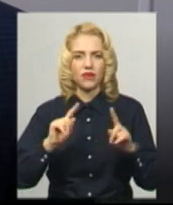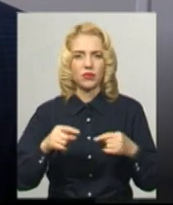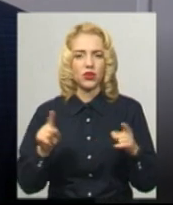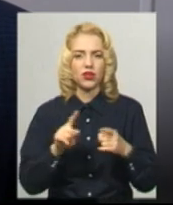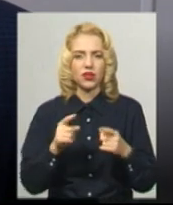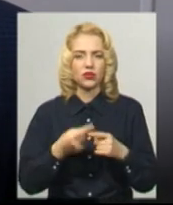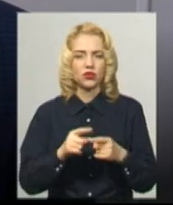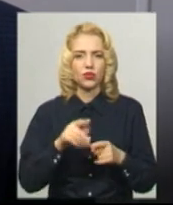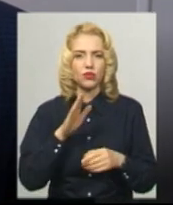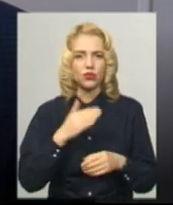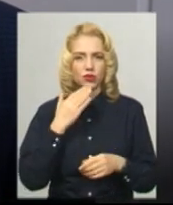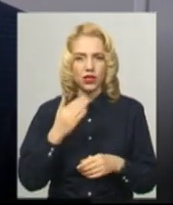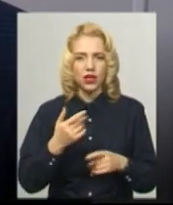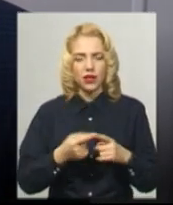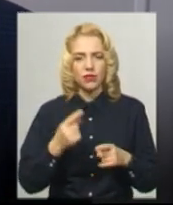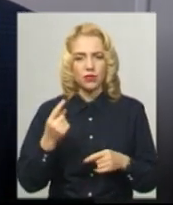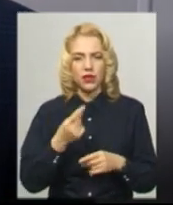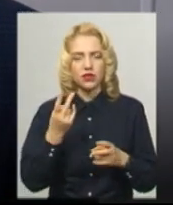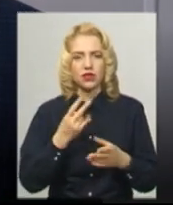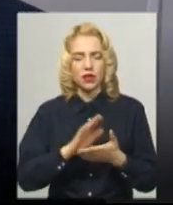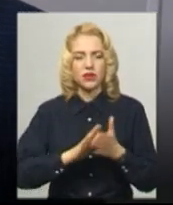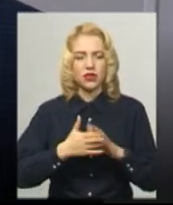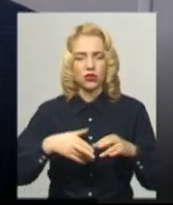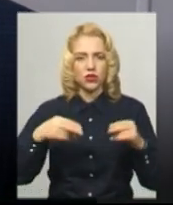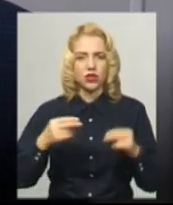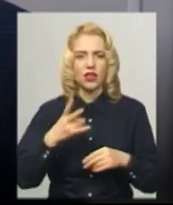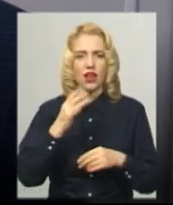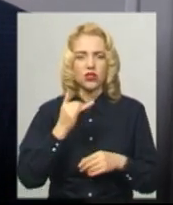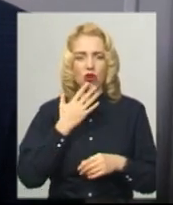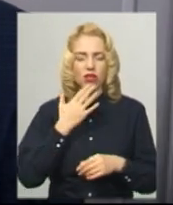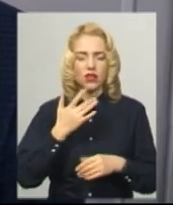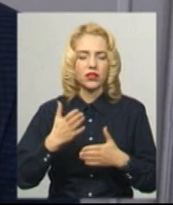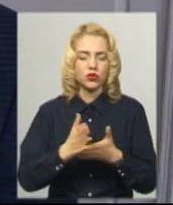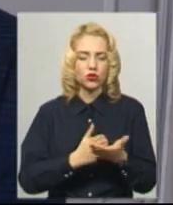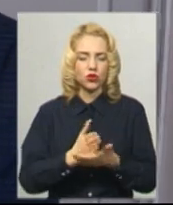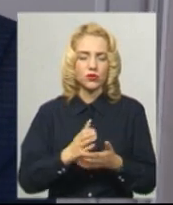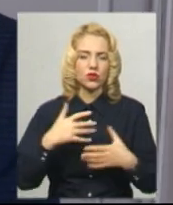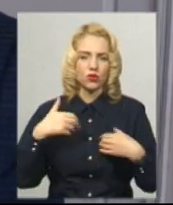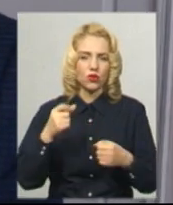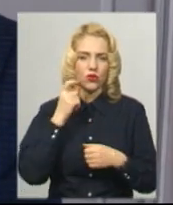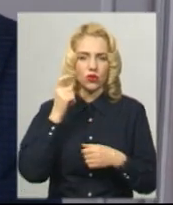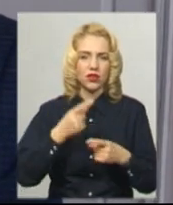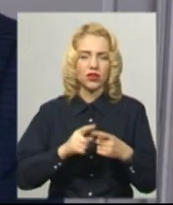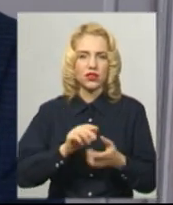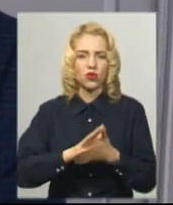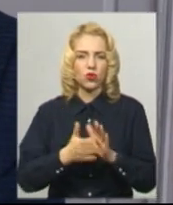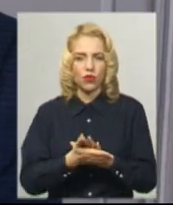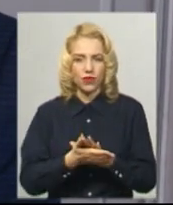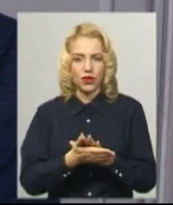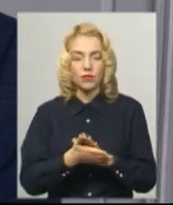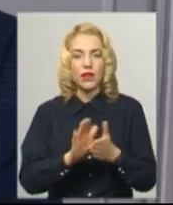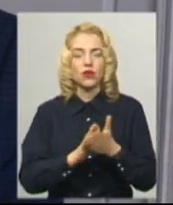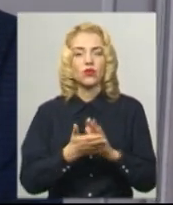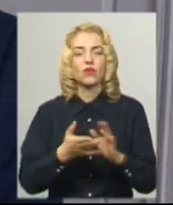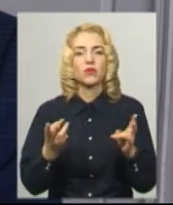цього будуть? По-перше, треба заключити з Національною службою здоров'я України. Це договір. Договір